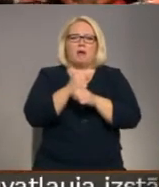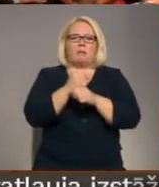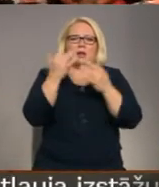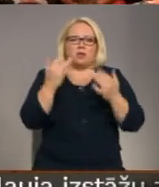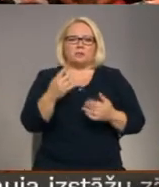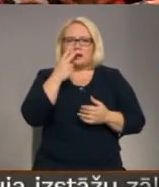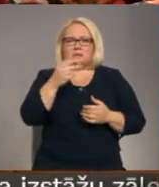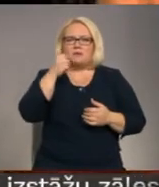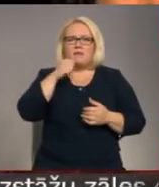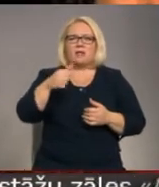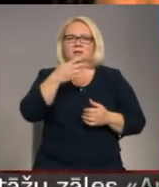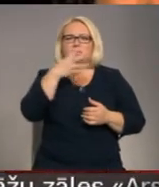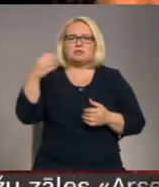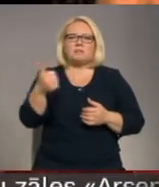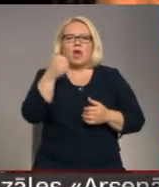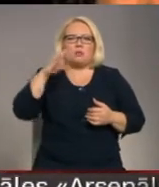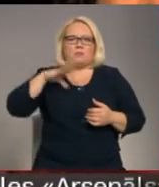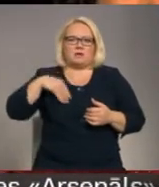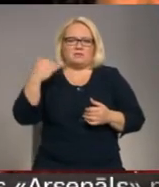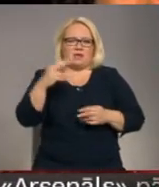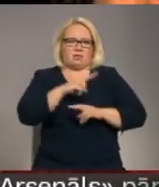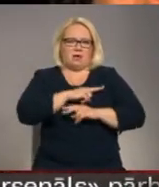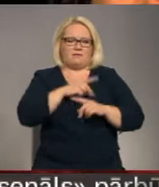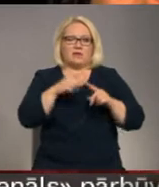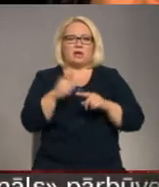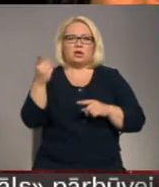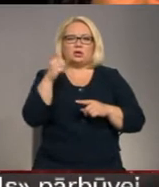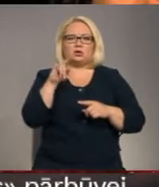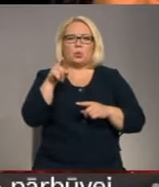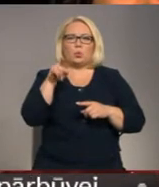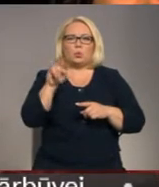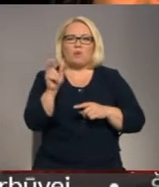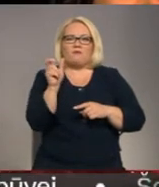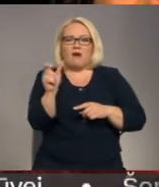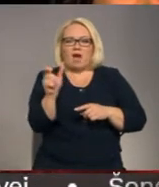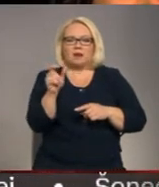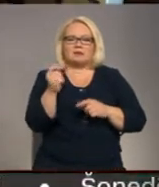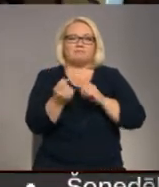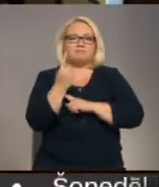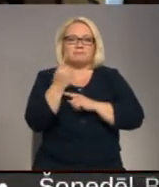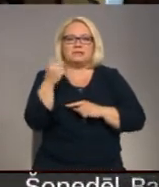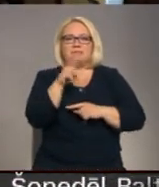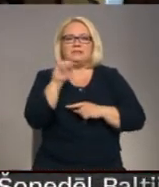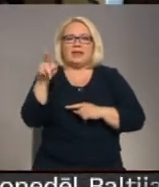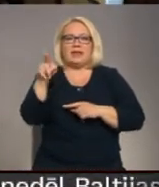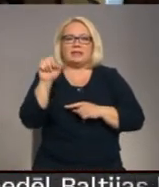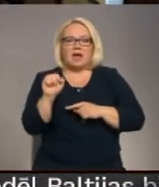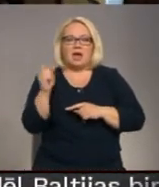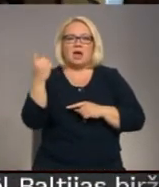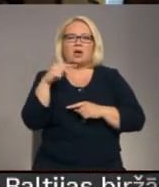gadus pēc viņa nāvis. Pat suitu vārts esot cēlēs no vārda svīta, švērina svīta. Viņš četros gados